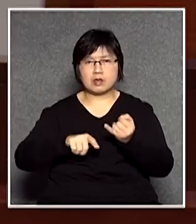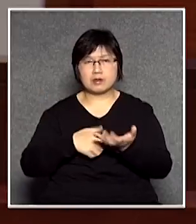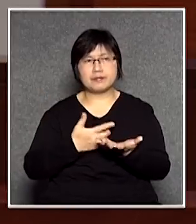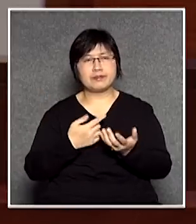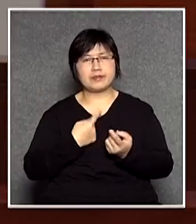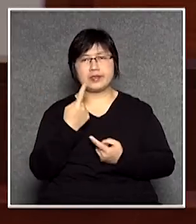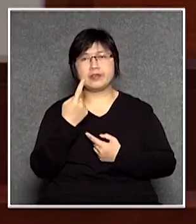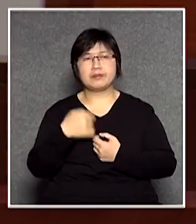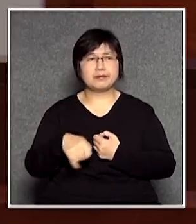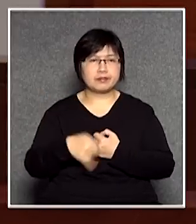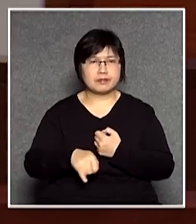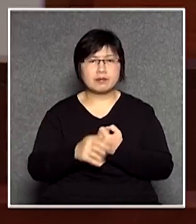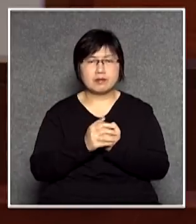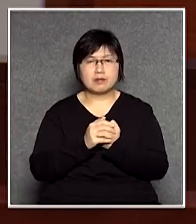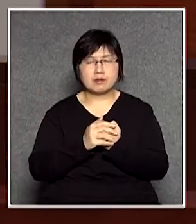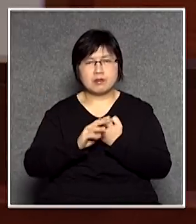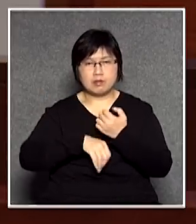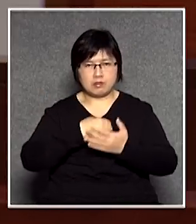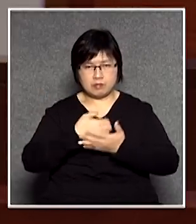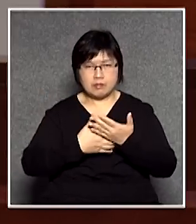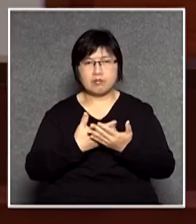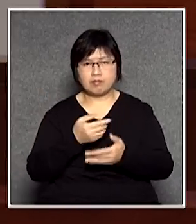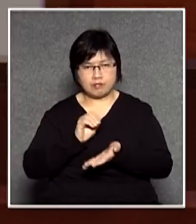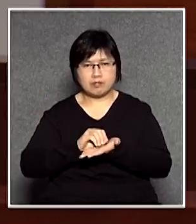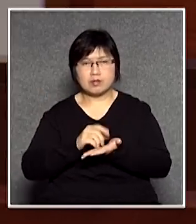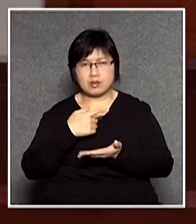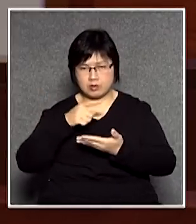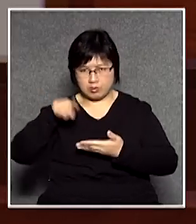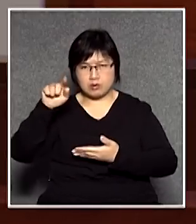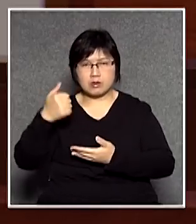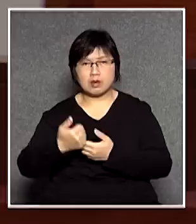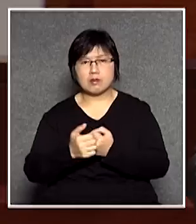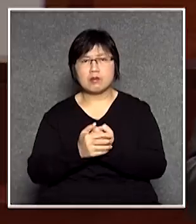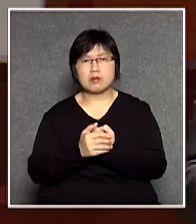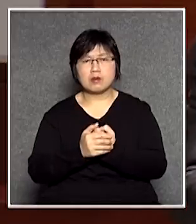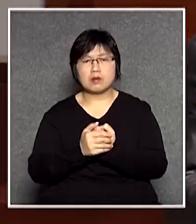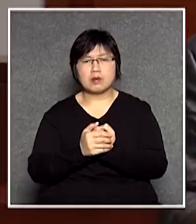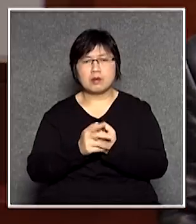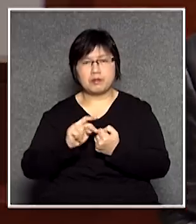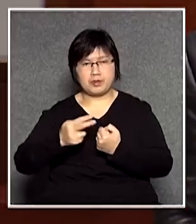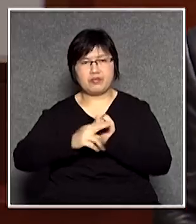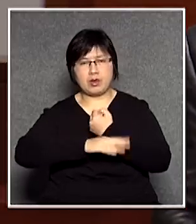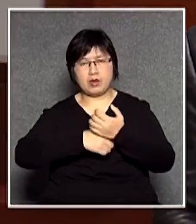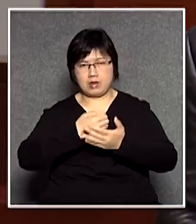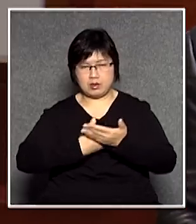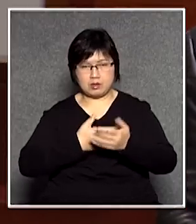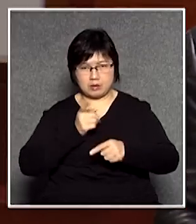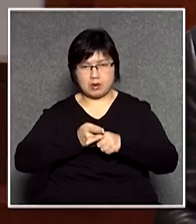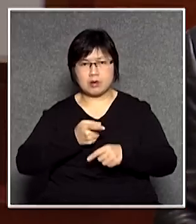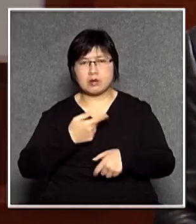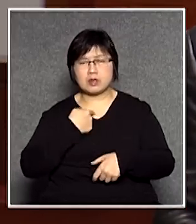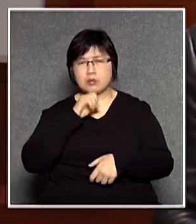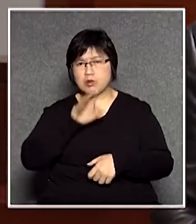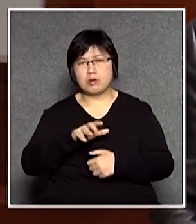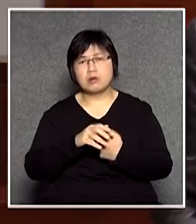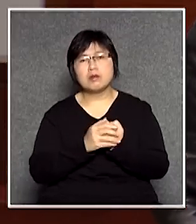明這個條例草案一定是是獲得通過的而且正式成為法律不過我都要說